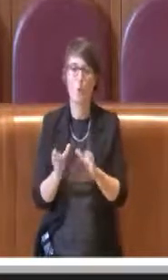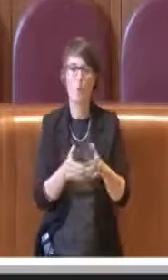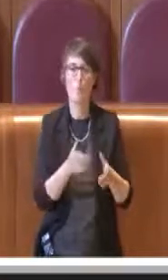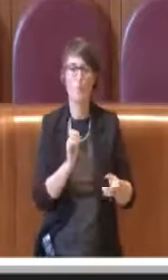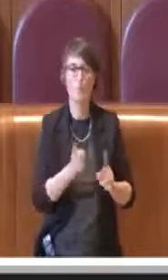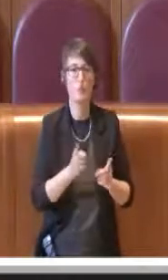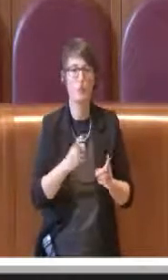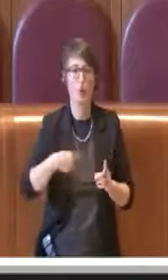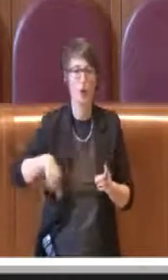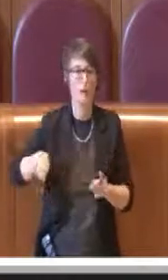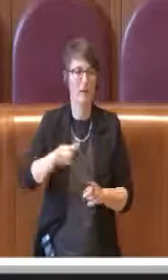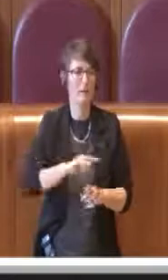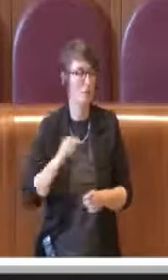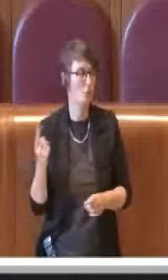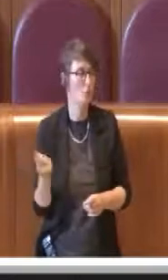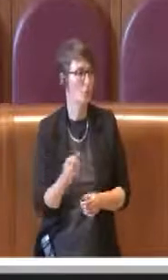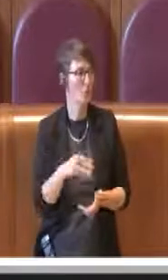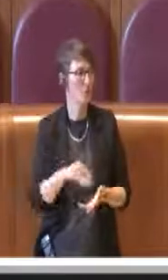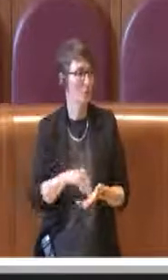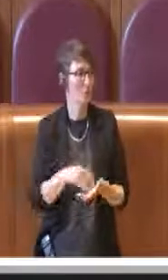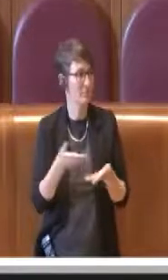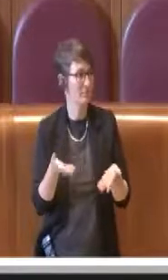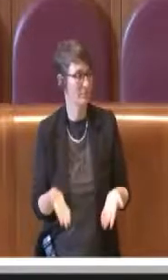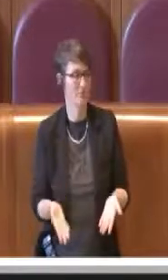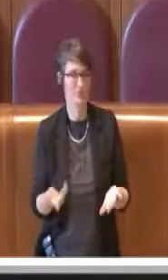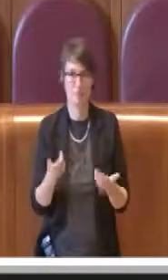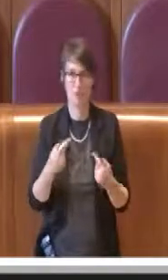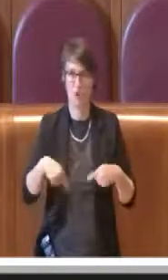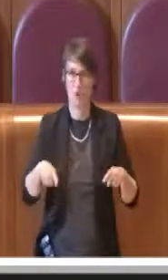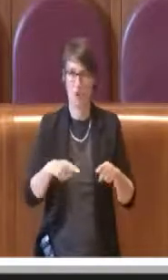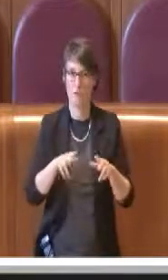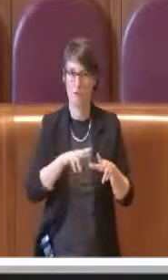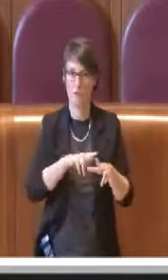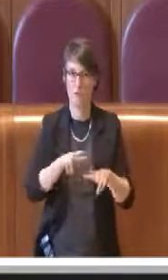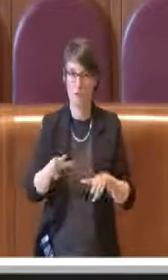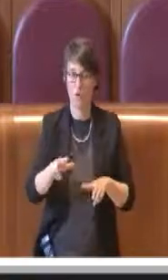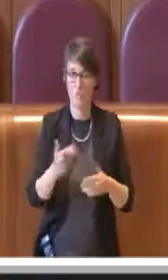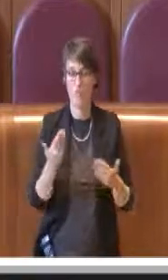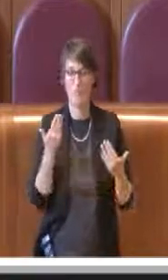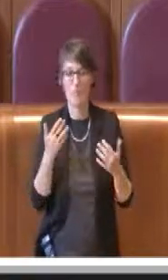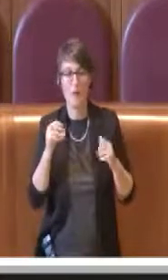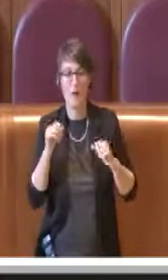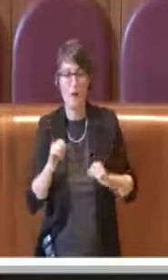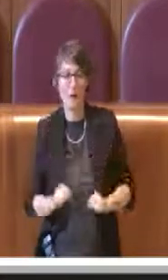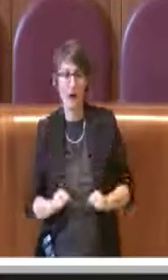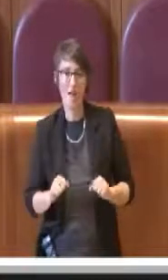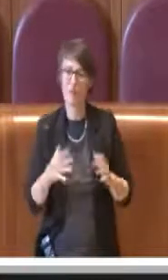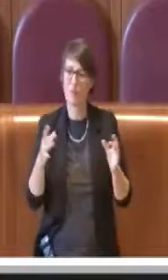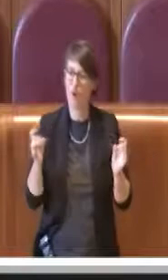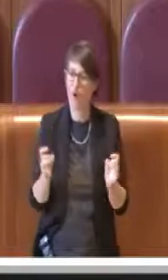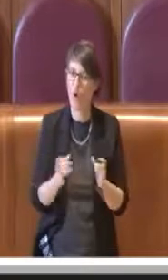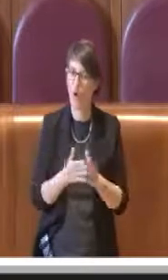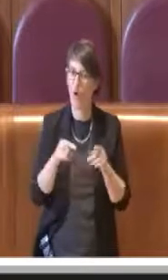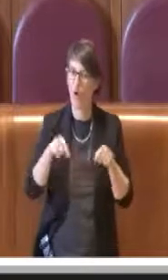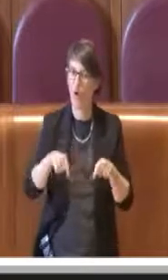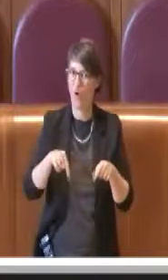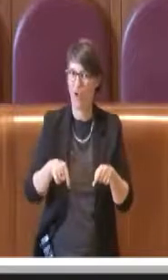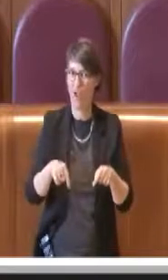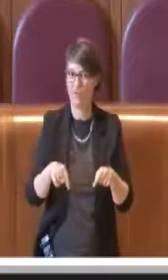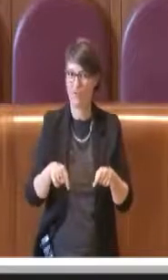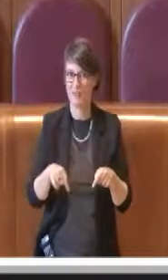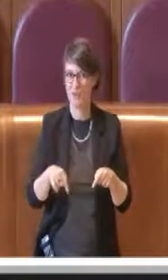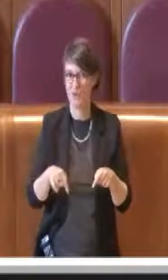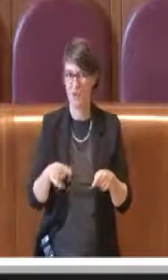Comunale vogliano cogliere l'occasione di questo momento particolare dove effettivamente gli atti da